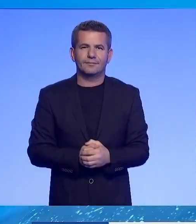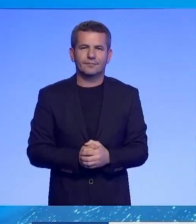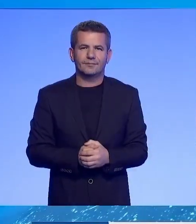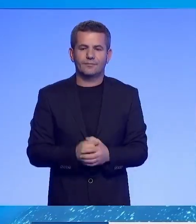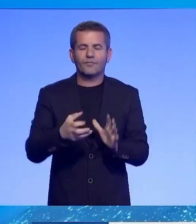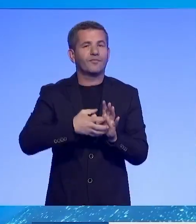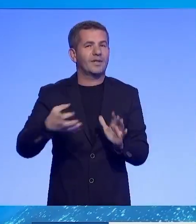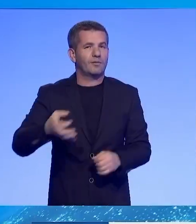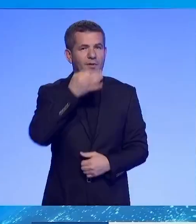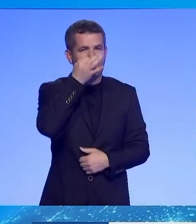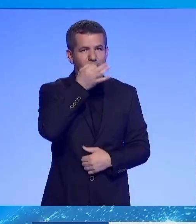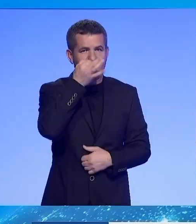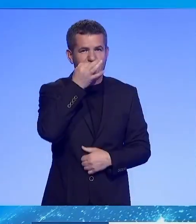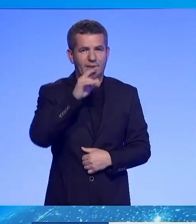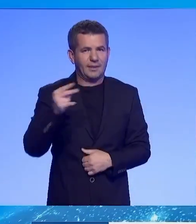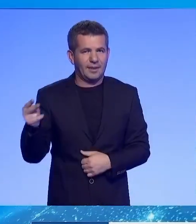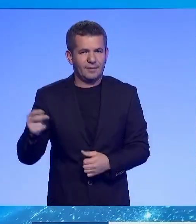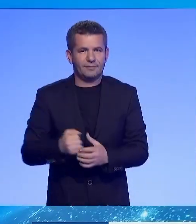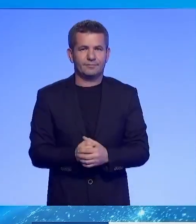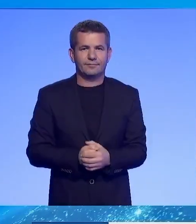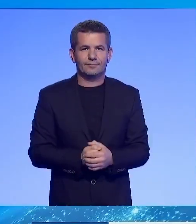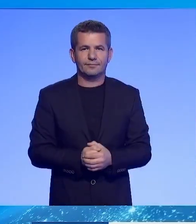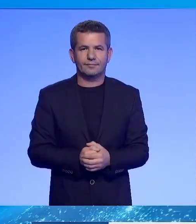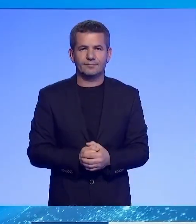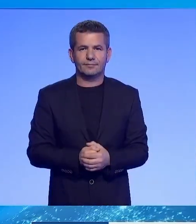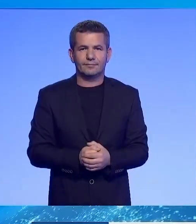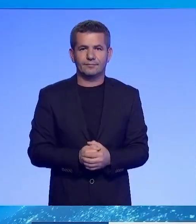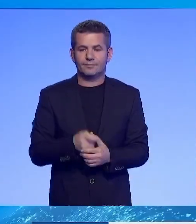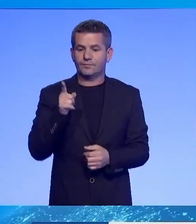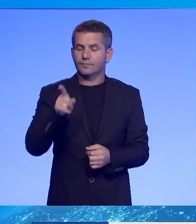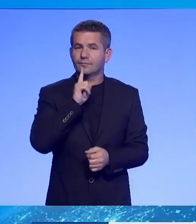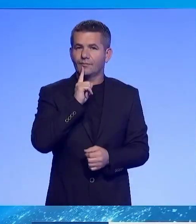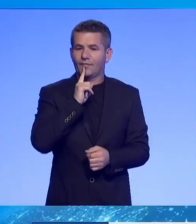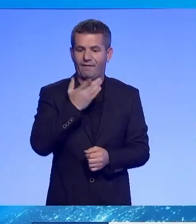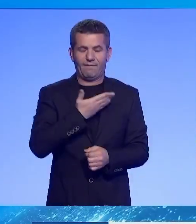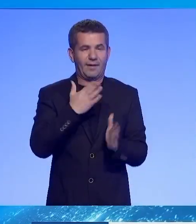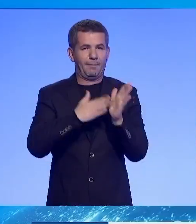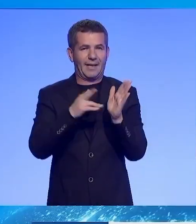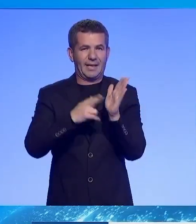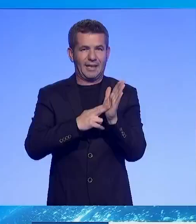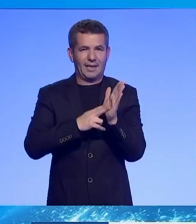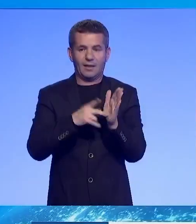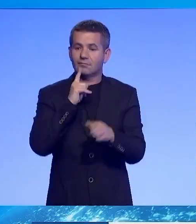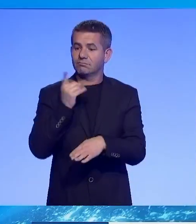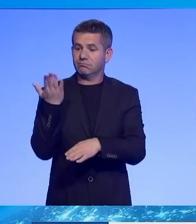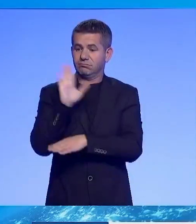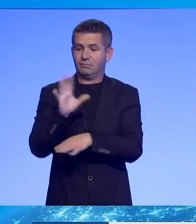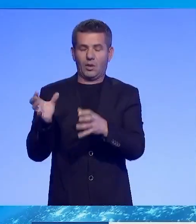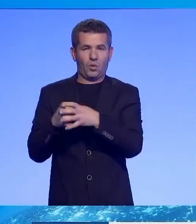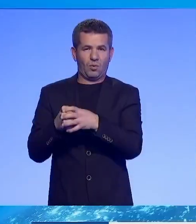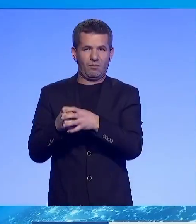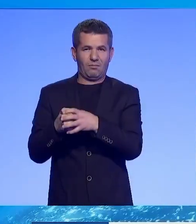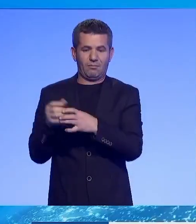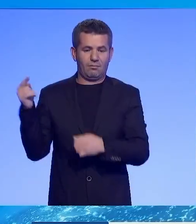Vashdojnë me informacionet tjera të ditës. Një mision i fondit të monetarë ndërkomtarë në nëudheqën e Gabriel